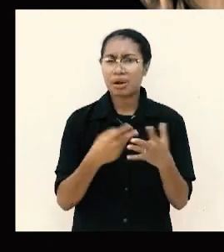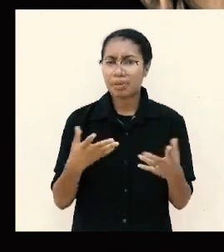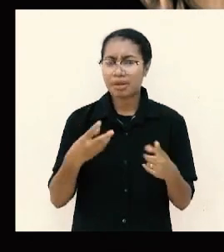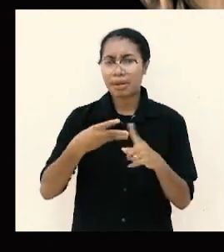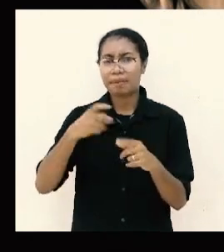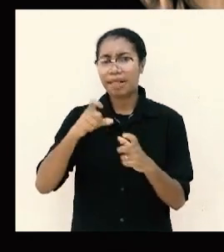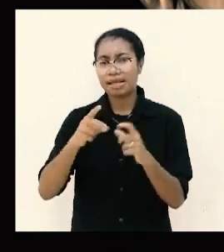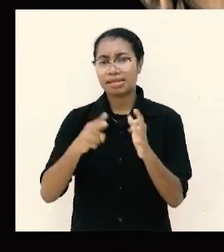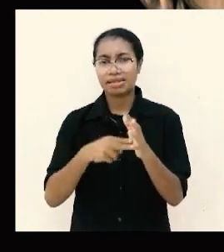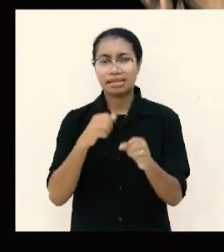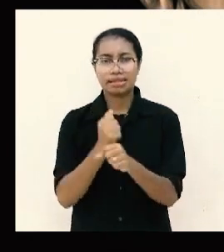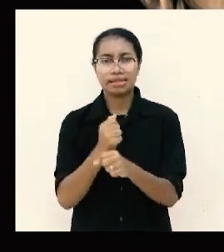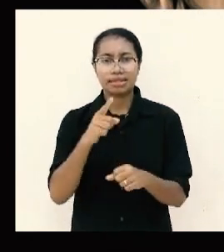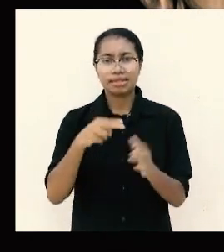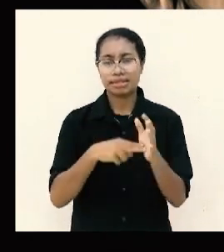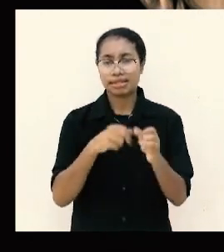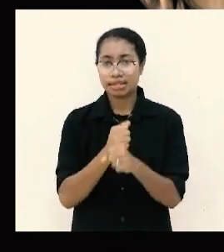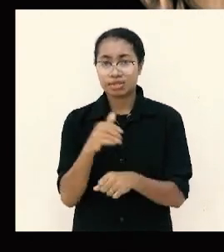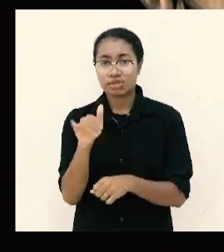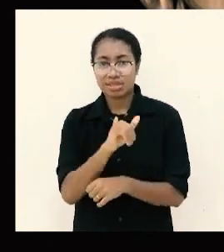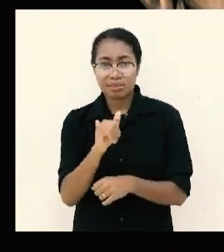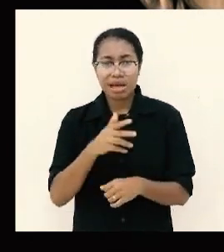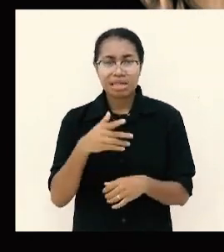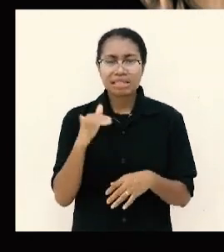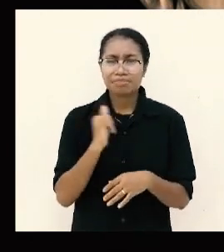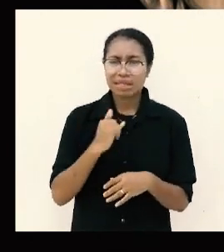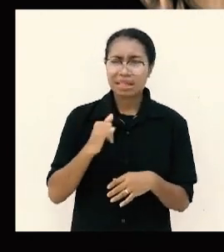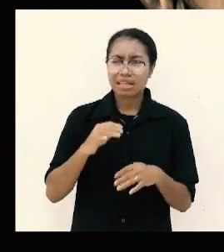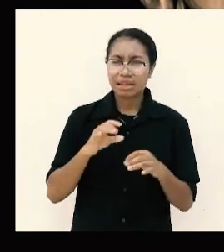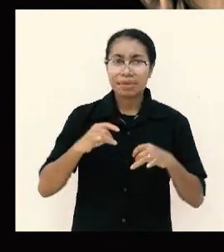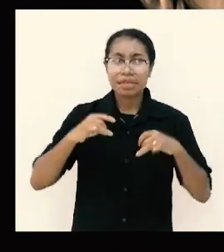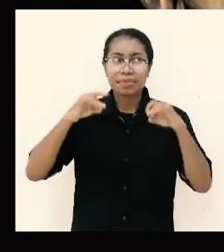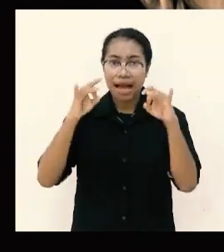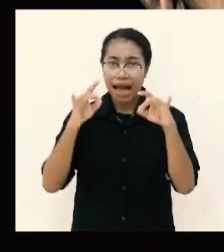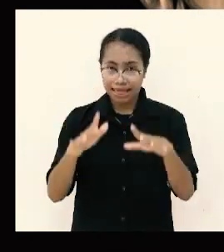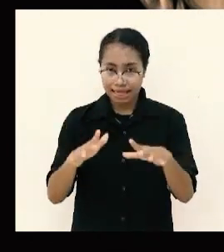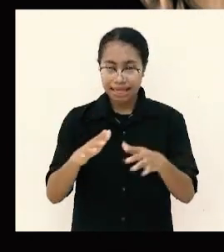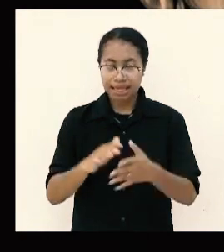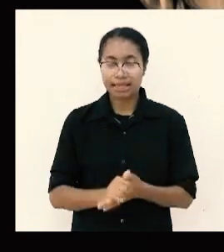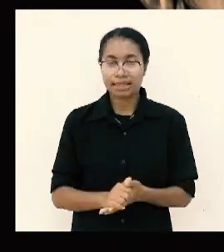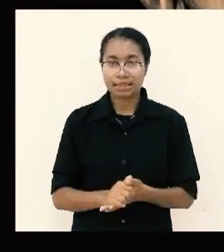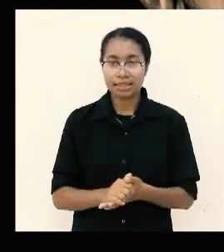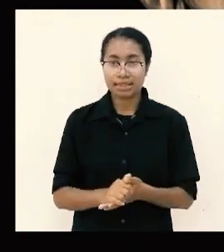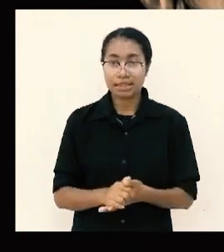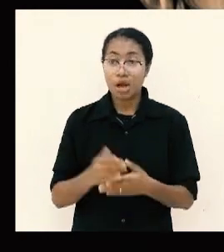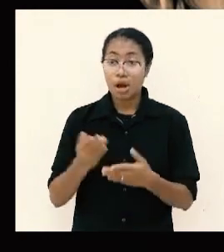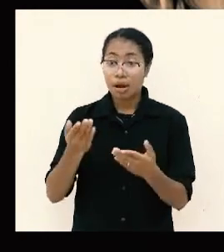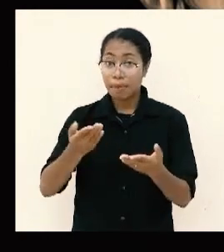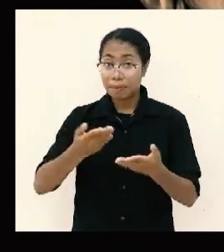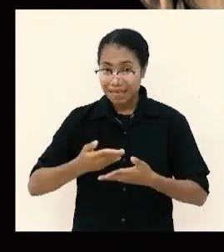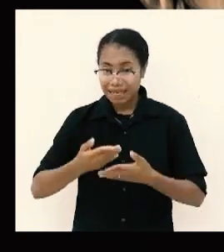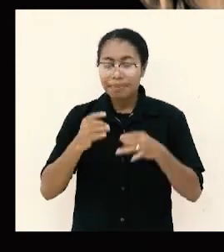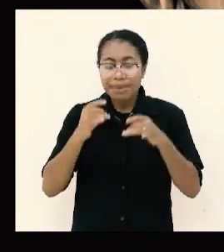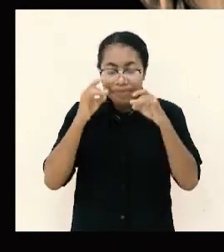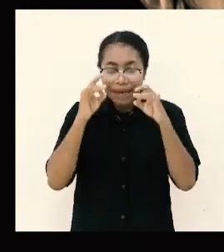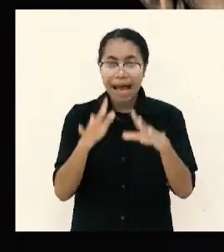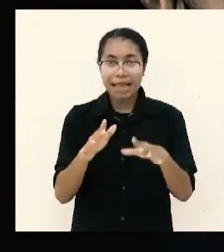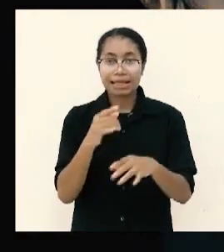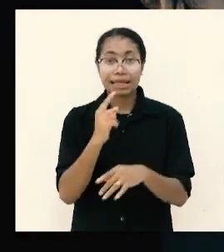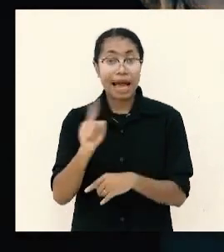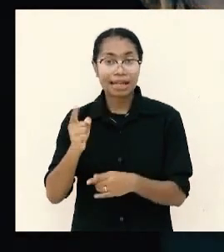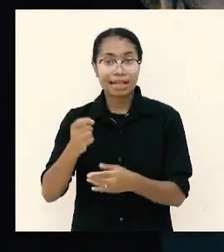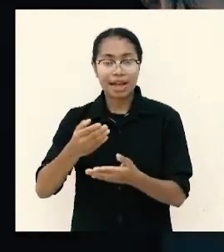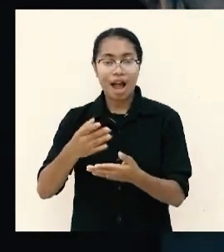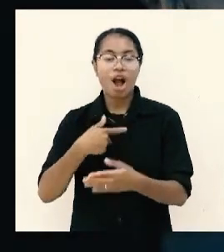adalah lebih diberkati memberi daripada menerima oke